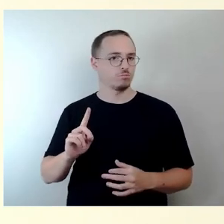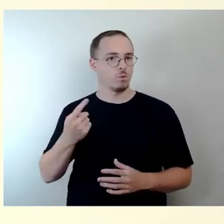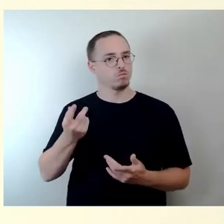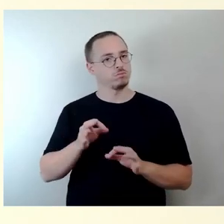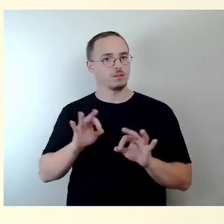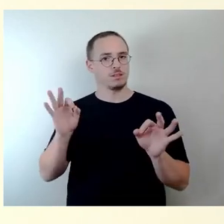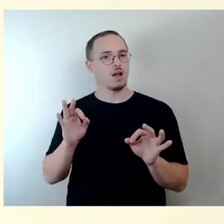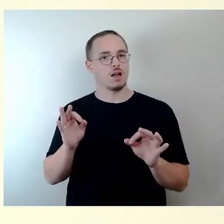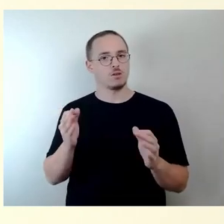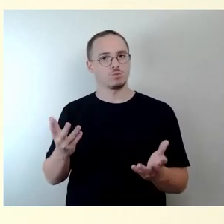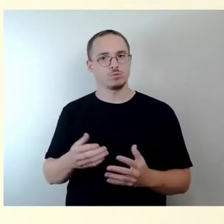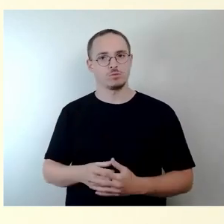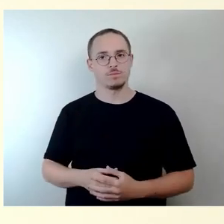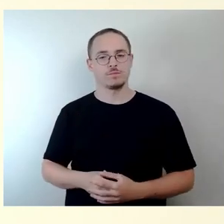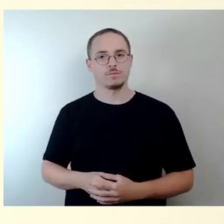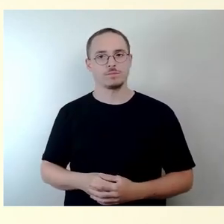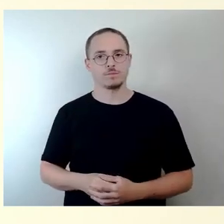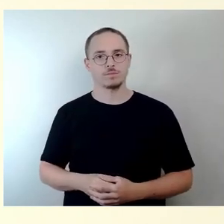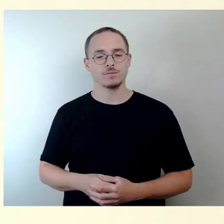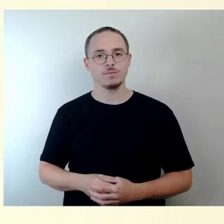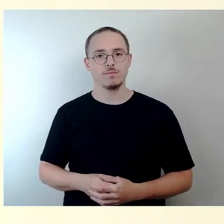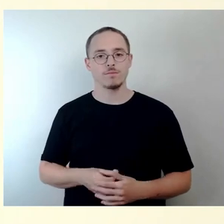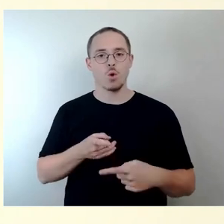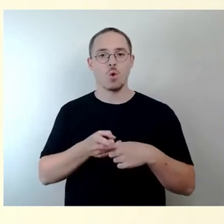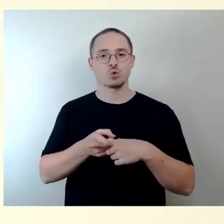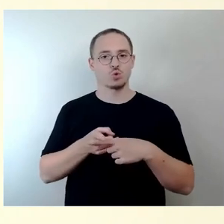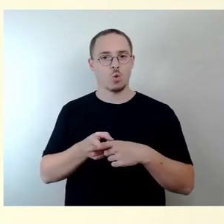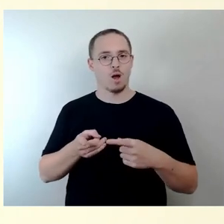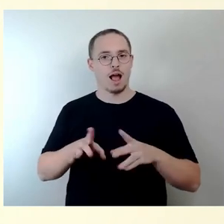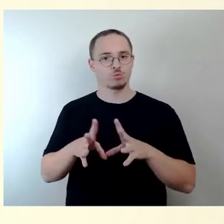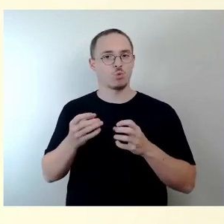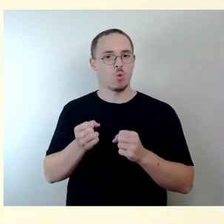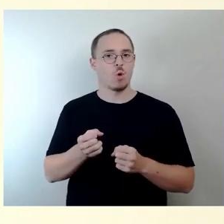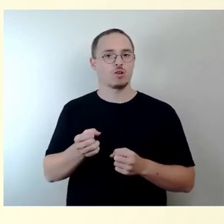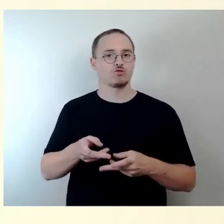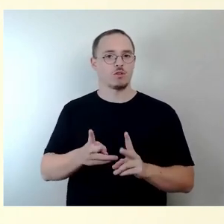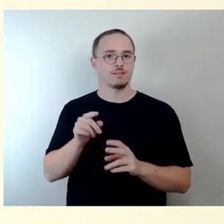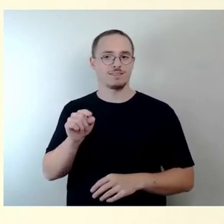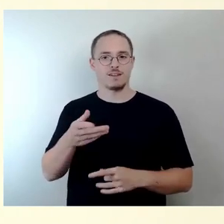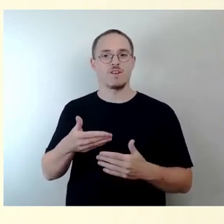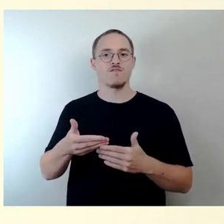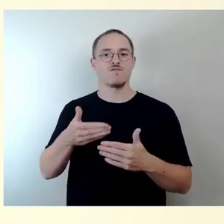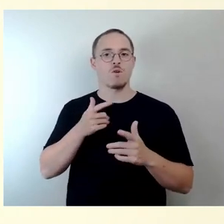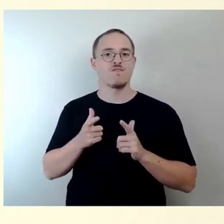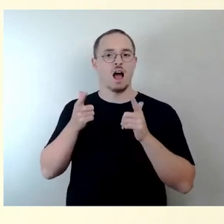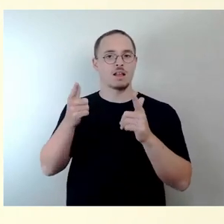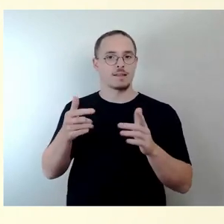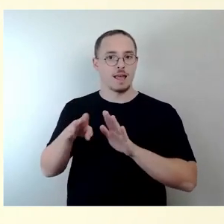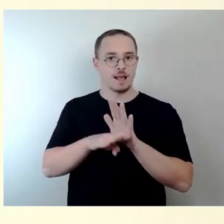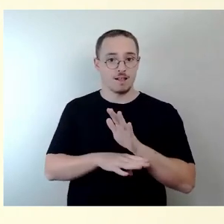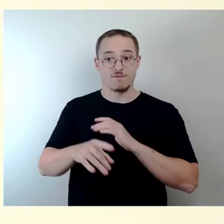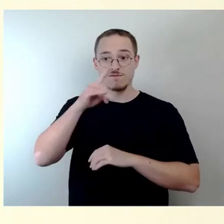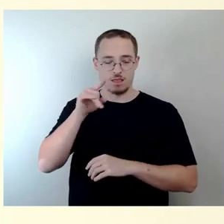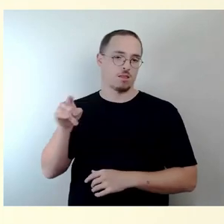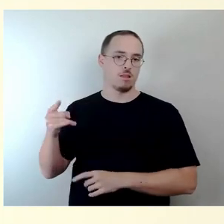Kreuzungen entlang der Augsburger Straße werden erst Vorfahrtsregelungen gelten, wenn dort ein Bus verkehrt. Zunächst zusätzliche